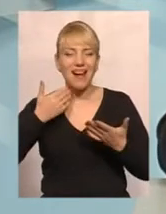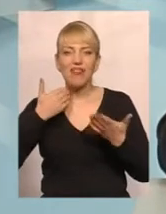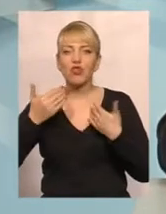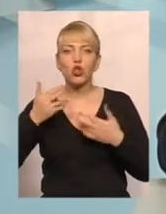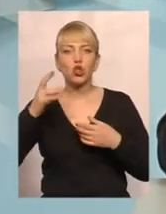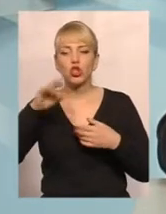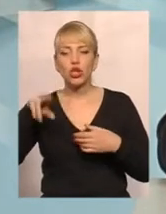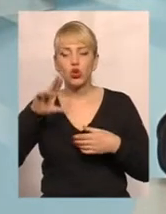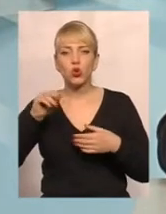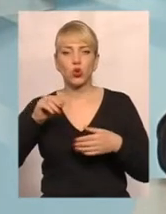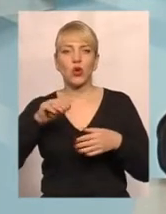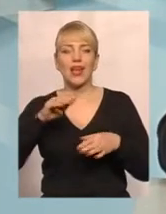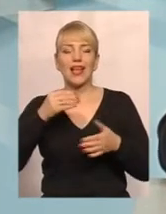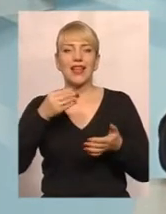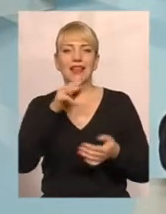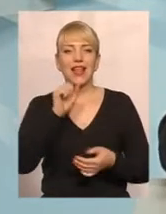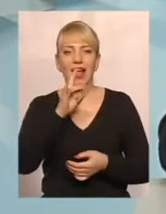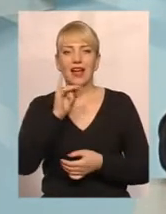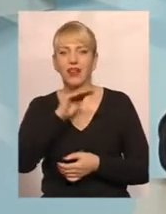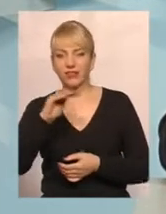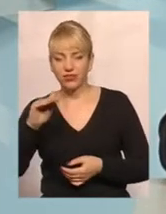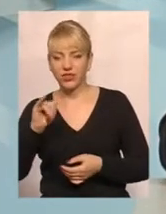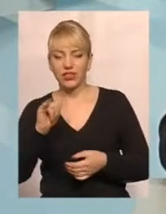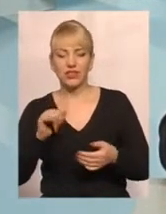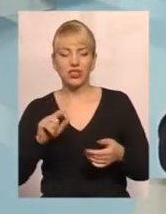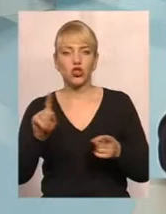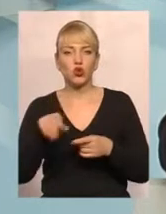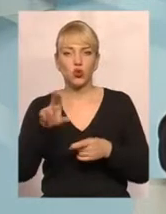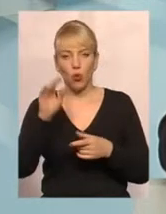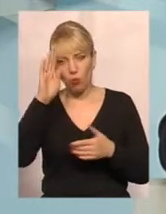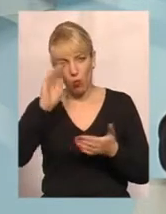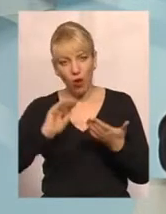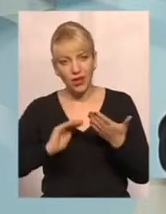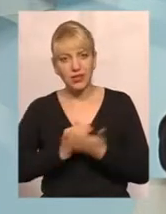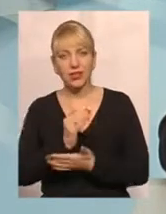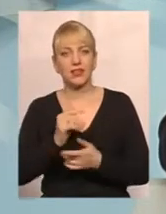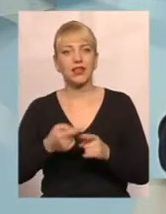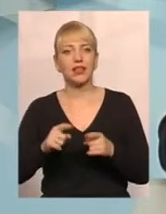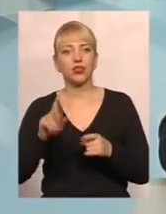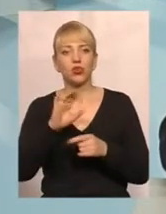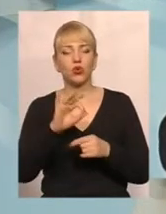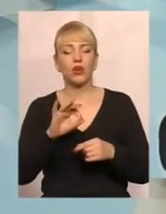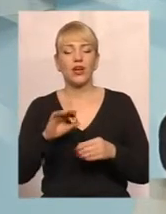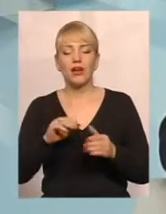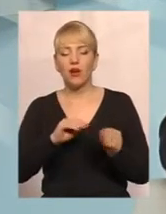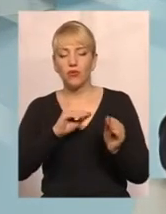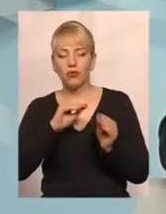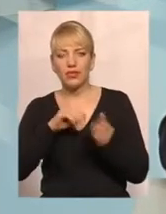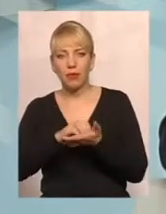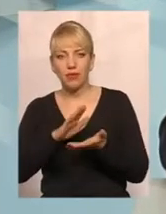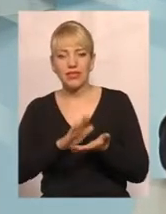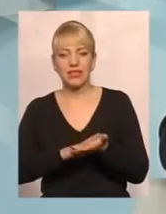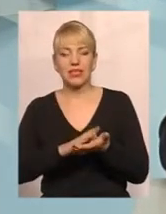і встановлення тих нормативів, які, зокрема, на користування опалення природним газом, яке на сьогоднішній день